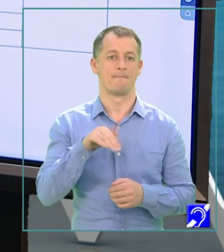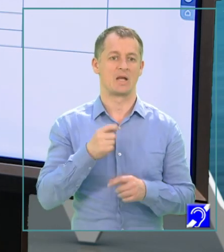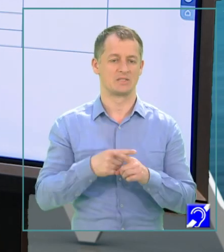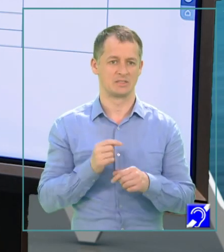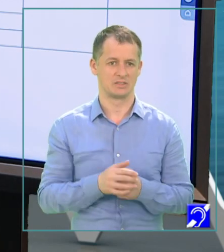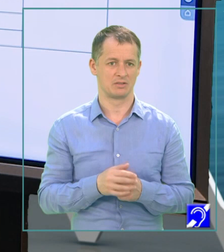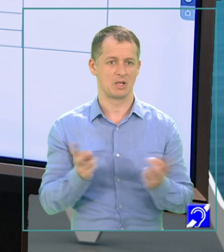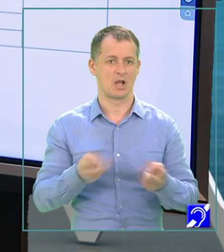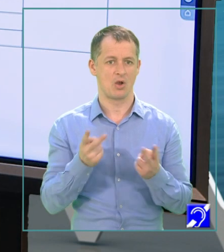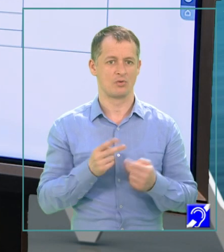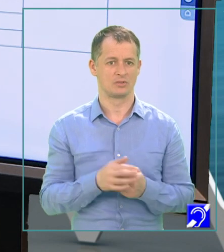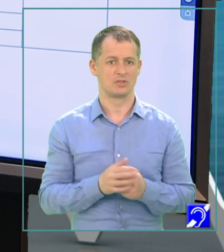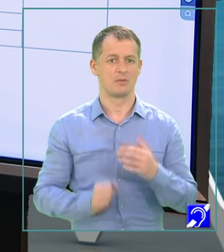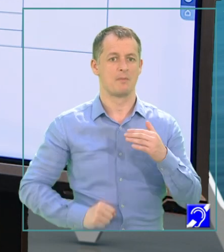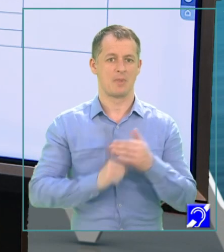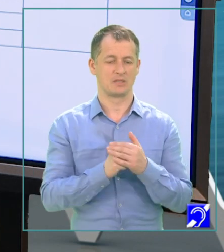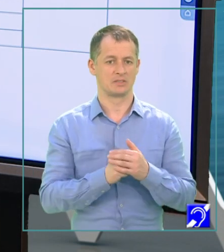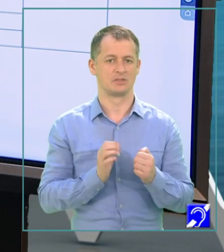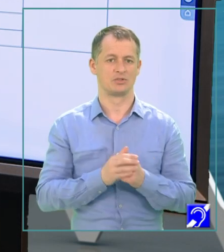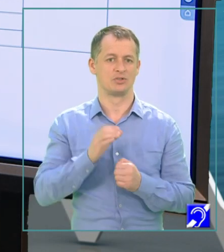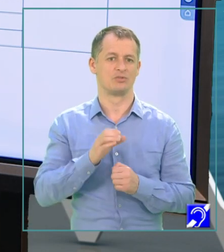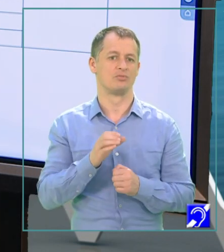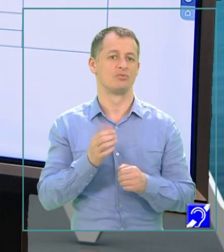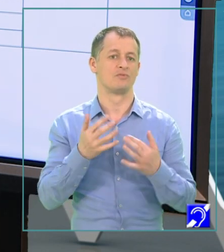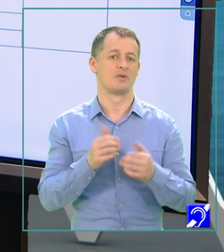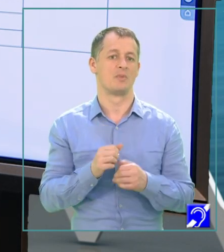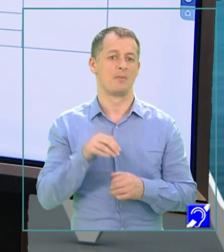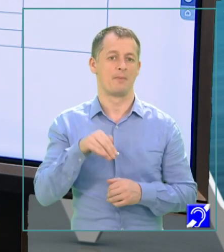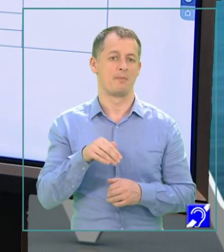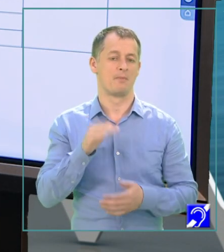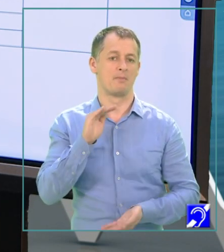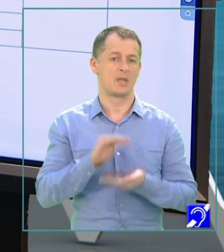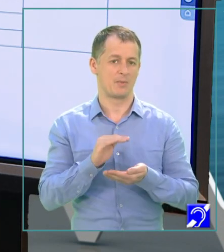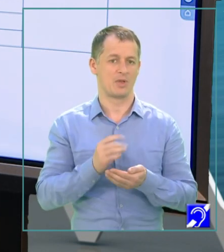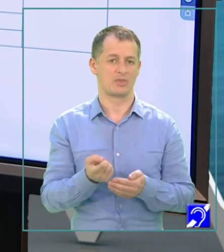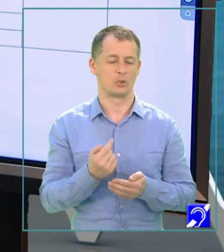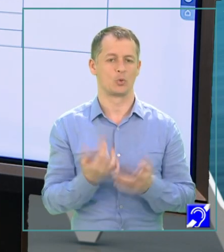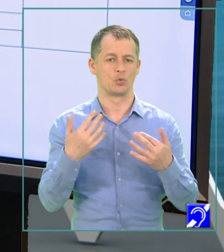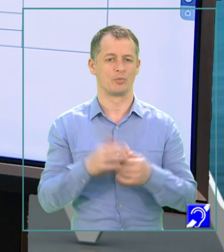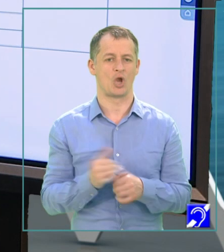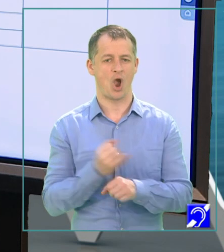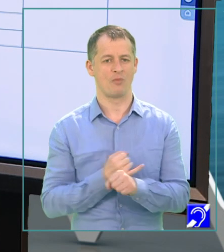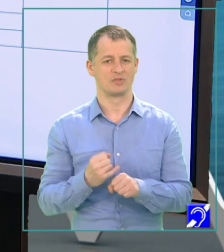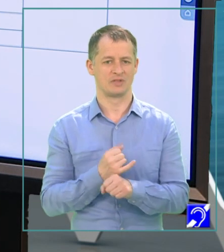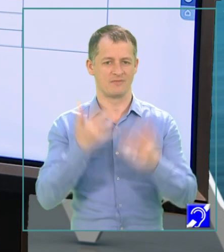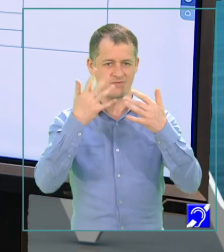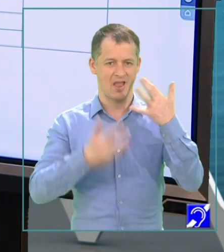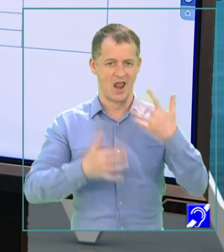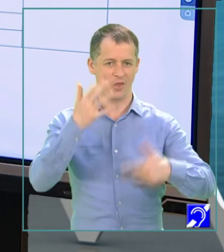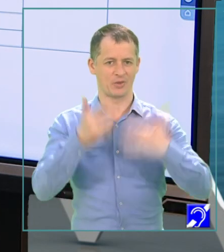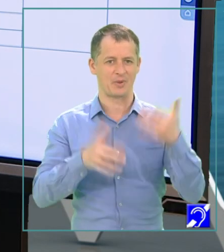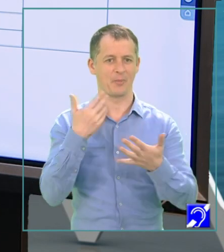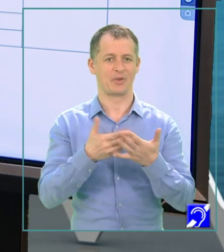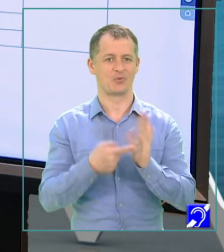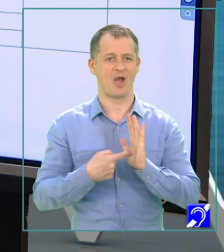eu caut valoarea cifra maximă și cif min pentru că eu caut cifra minimă dintr-un număr. Observăm algoritmul pentru afișarea